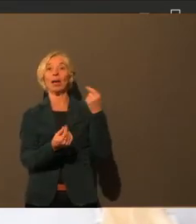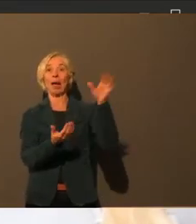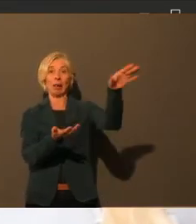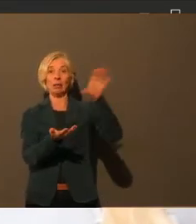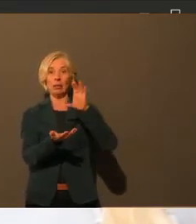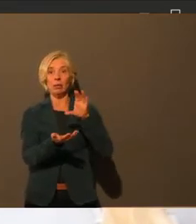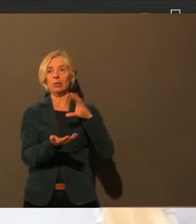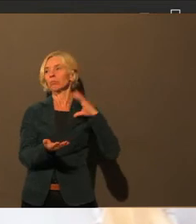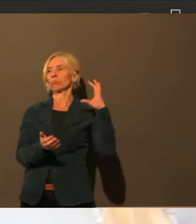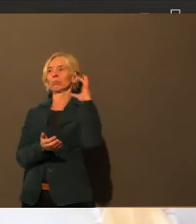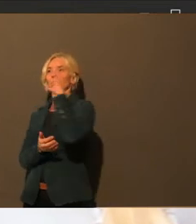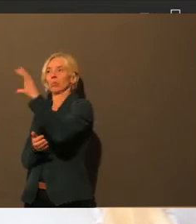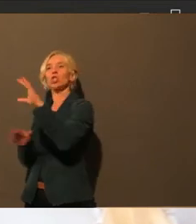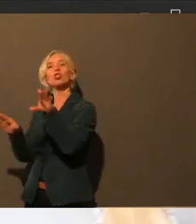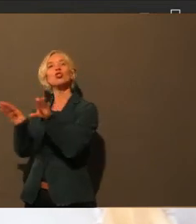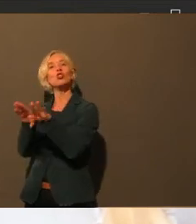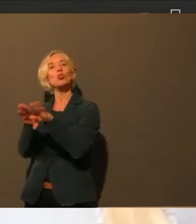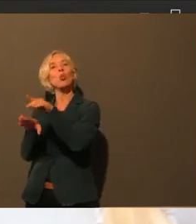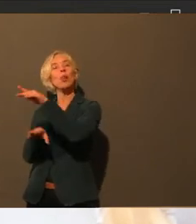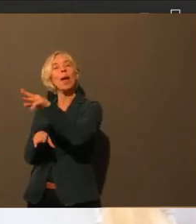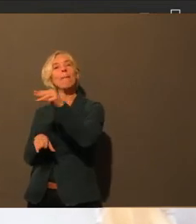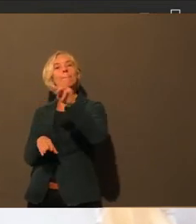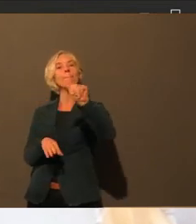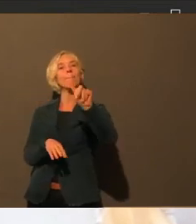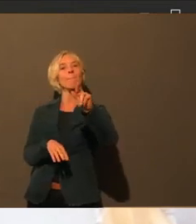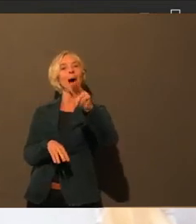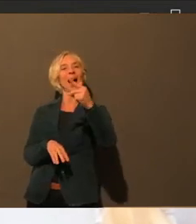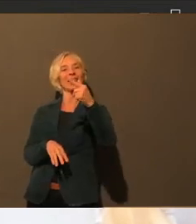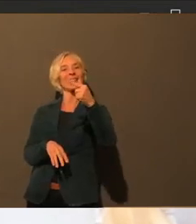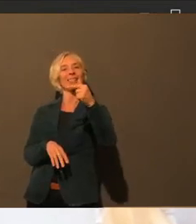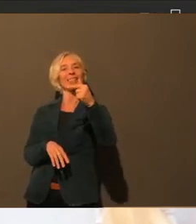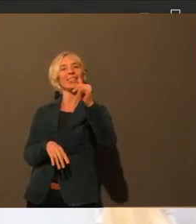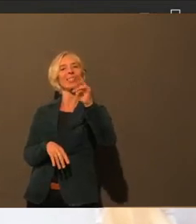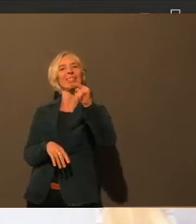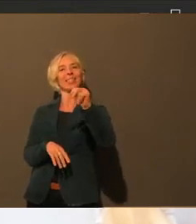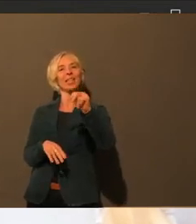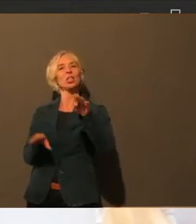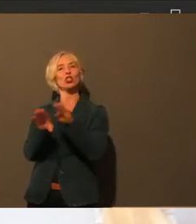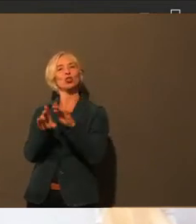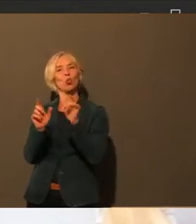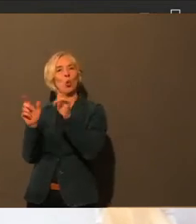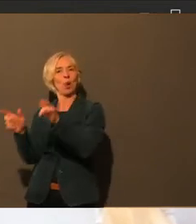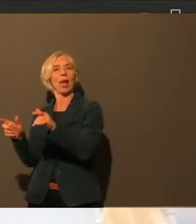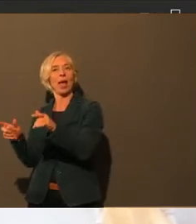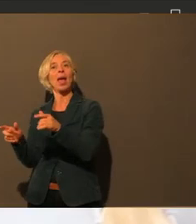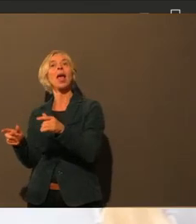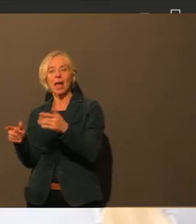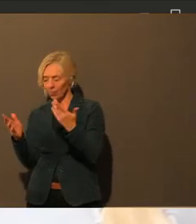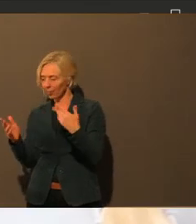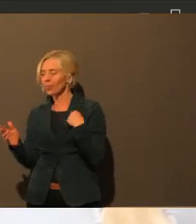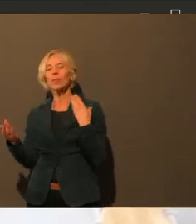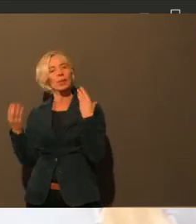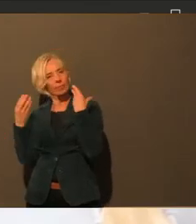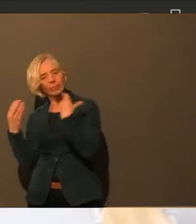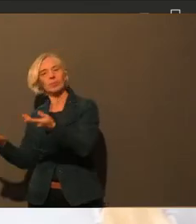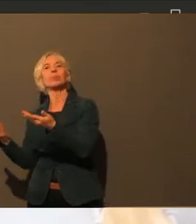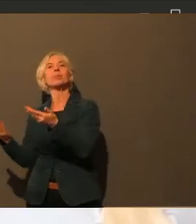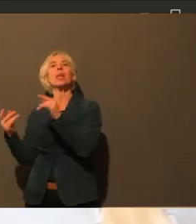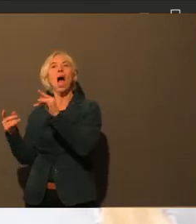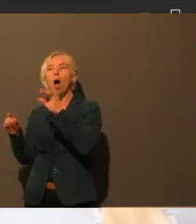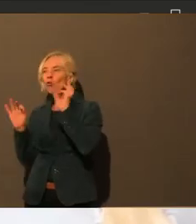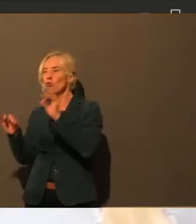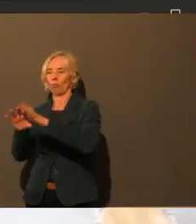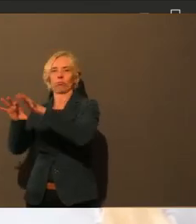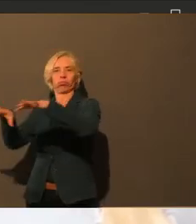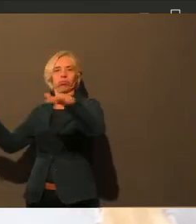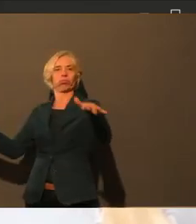nochmal für Schulen gespendet bekommen. Und im Übrigen nicht nur die Router, sondern auch zwei Jahresverträge für die Nutzung dieser Router